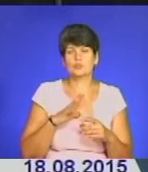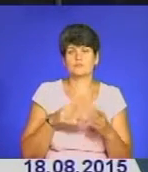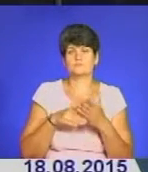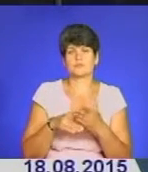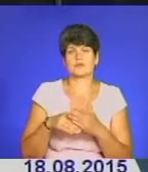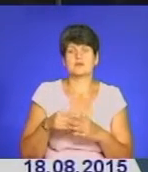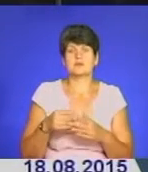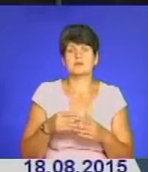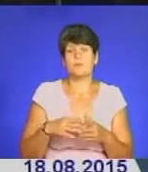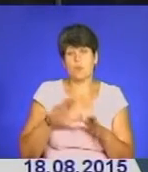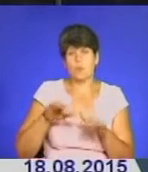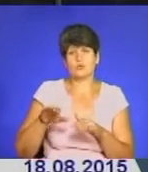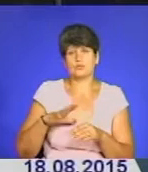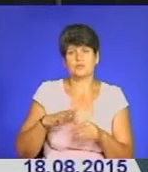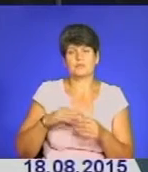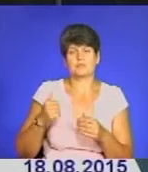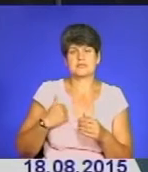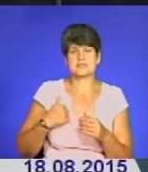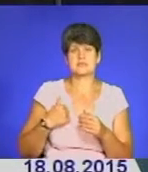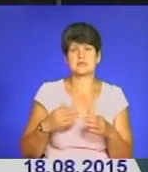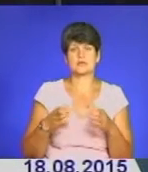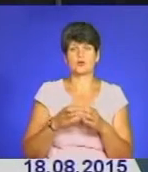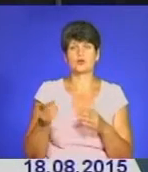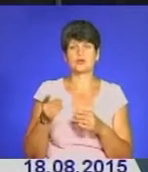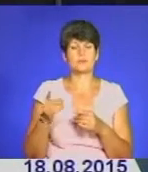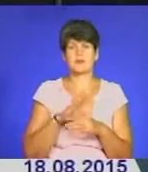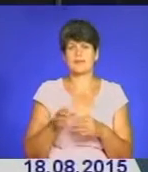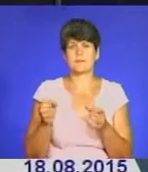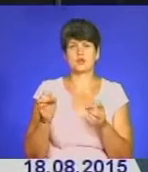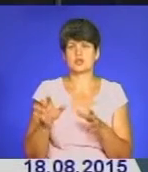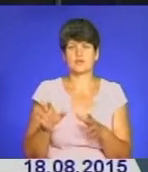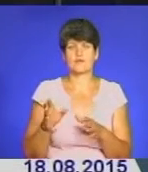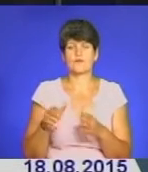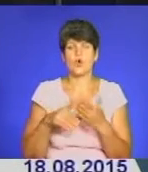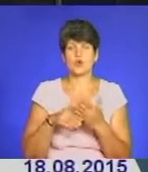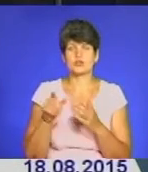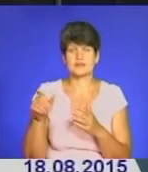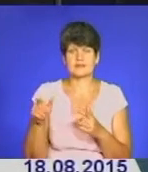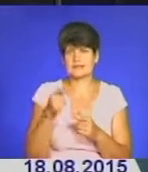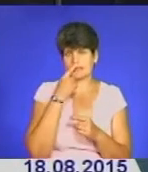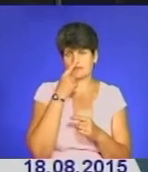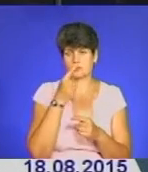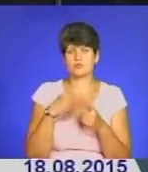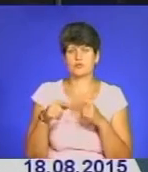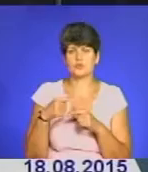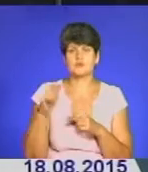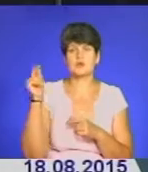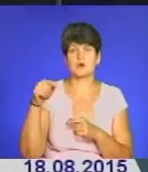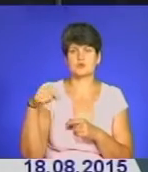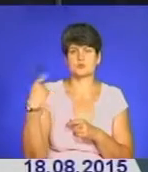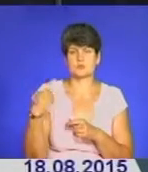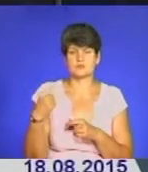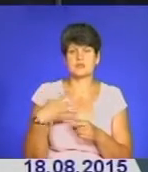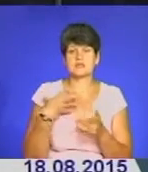-й бригаді. Згодом він став бійцем батальйону Тернопіль, однак не полишив волонтерства. Нещодавно Володимир Болєщук повернувся із Луганщини.